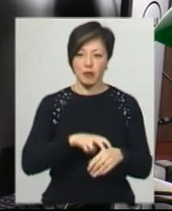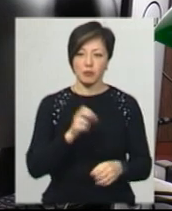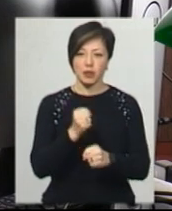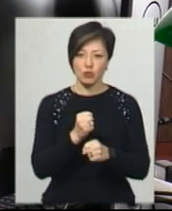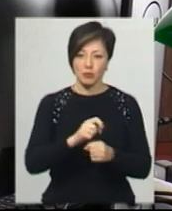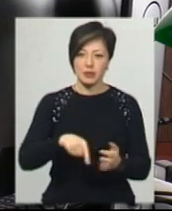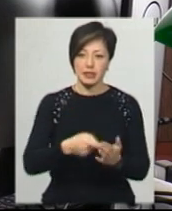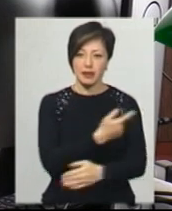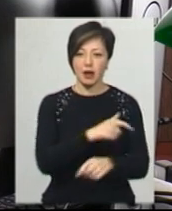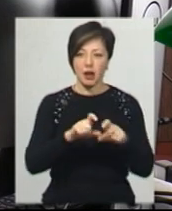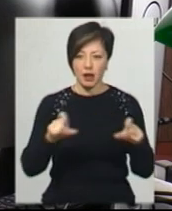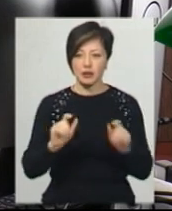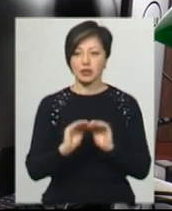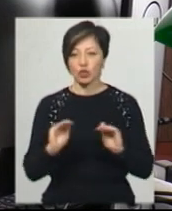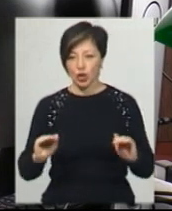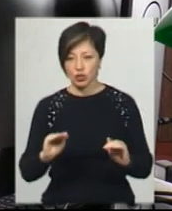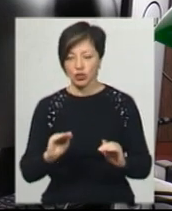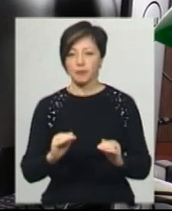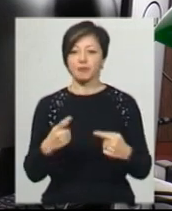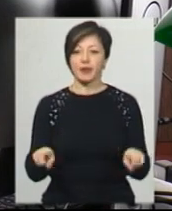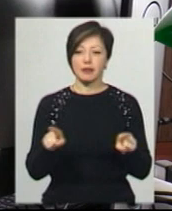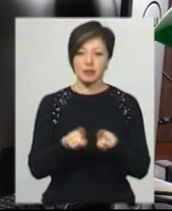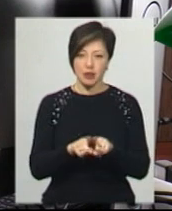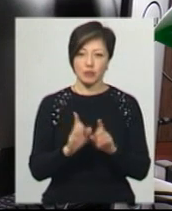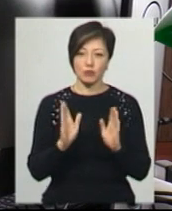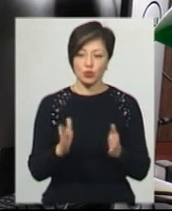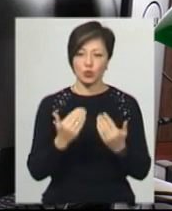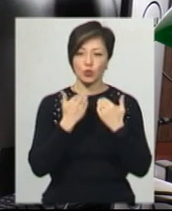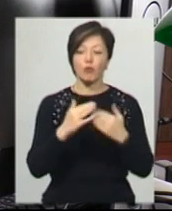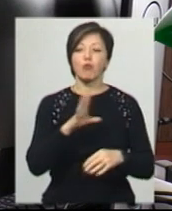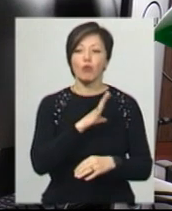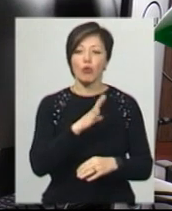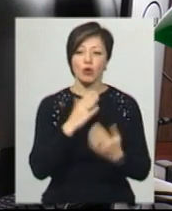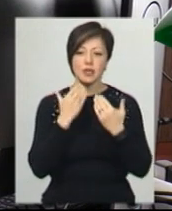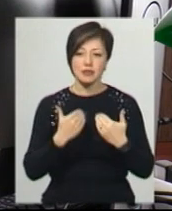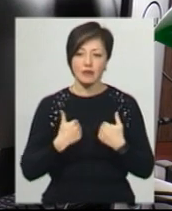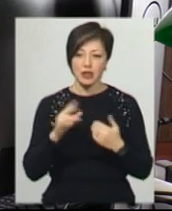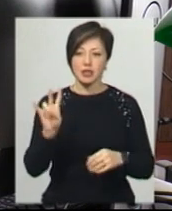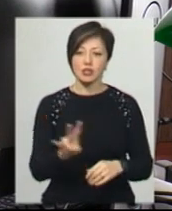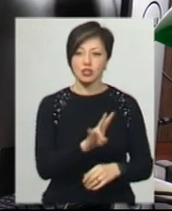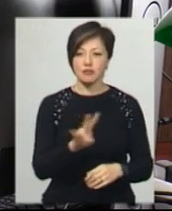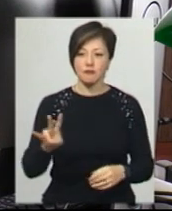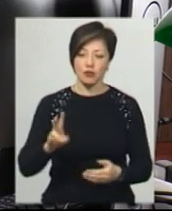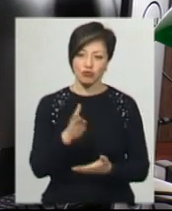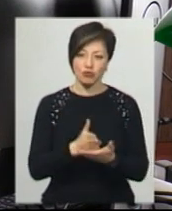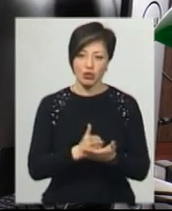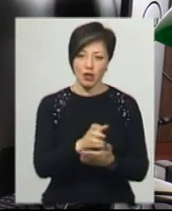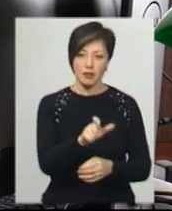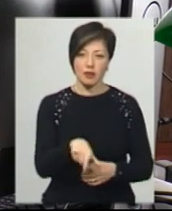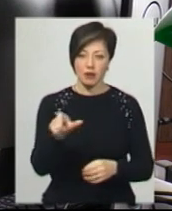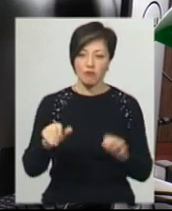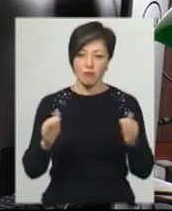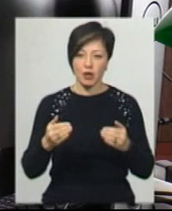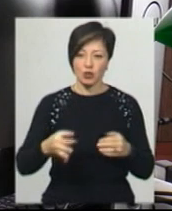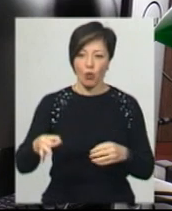працюють в міській лікарні, міській дитячій. Так само було до нас звернення священиків, вони в